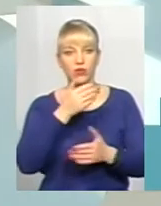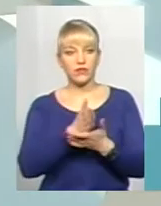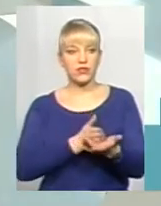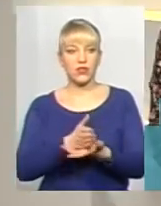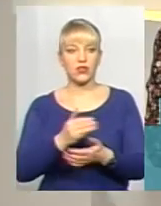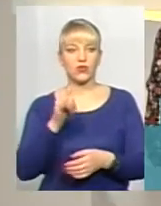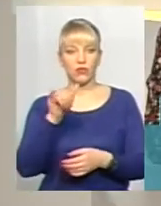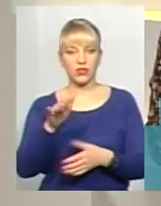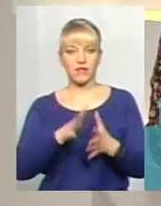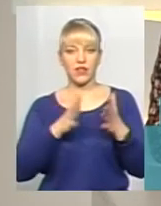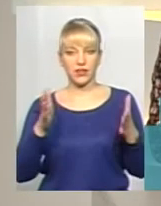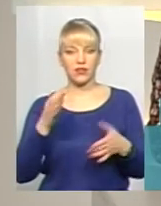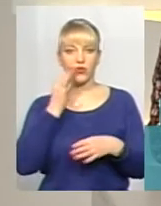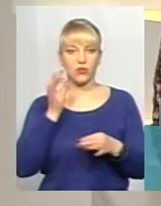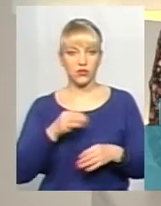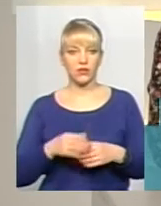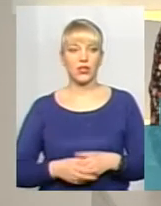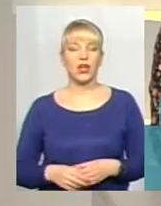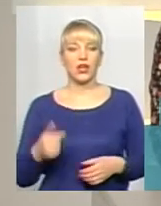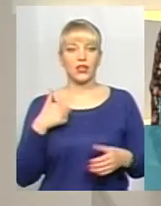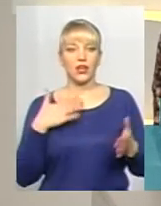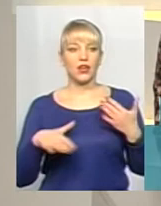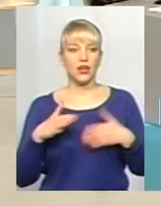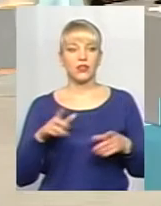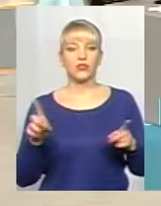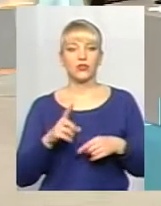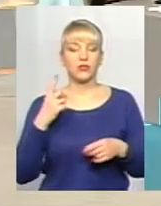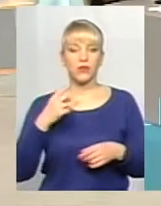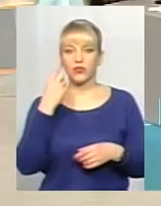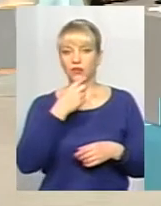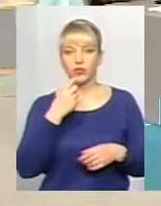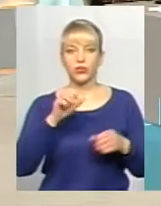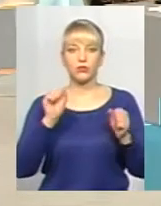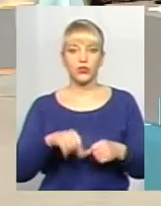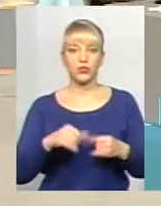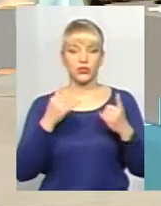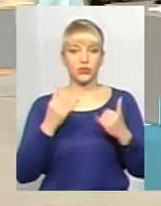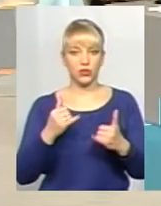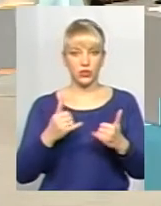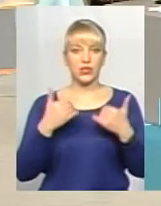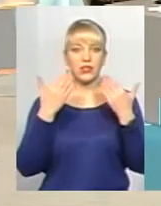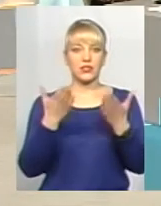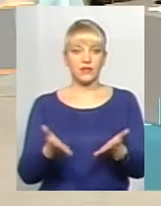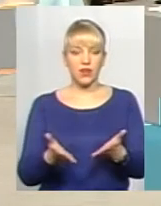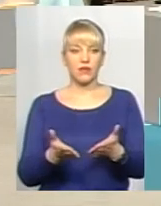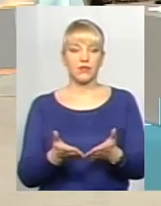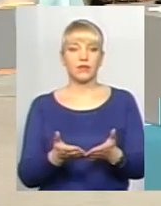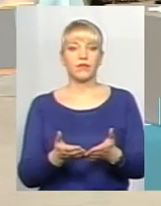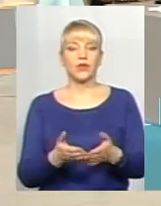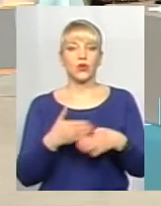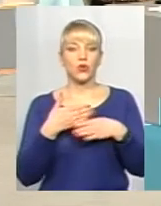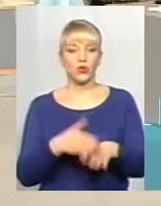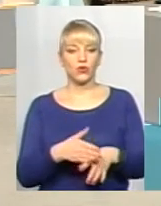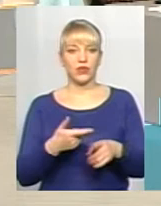дуже великий досвід. Тому я рада, що з перших вуст можу сьогодні з вами руйнувати оці